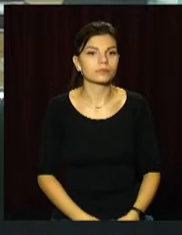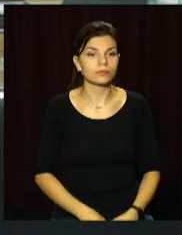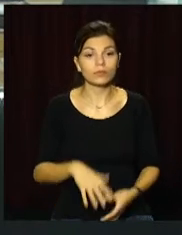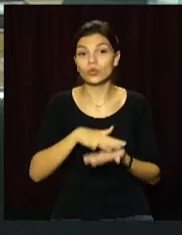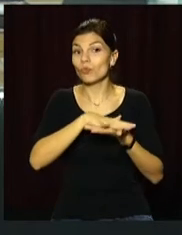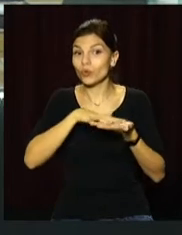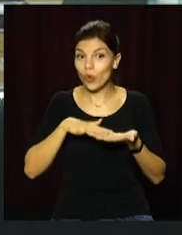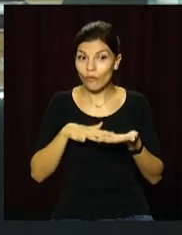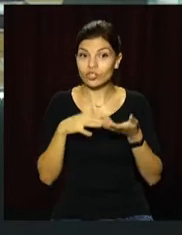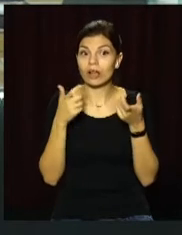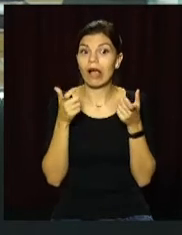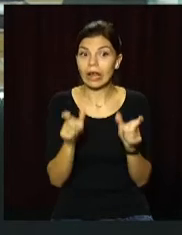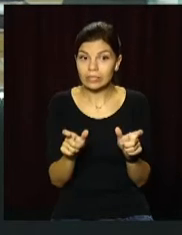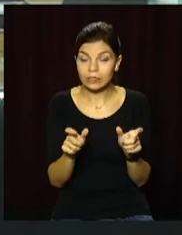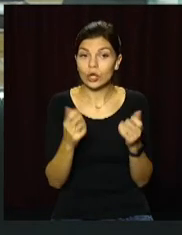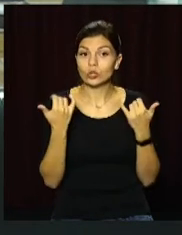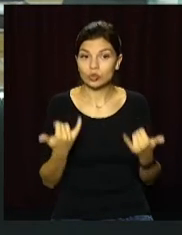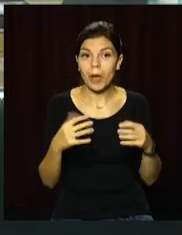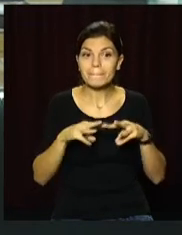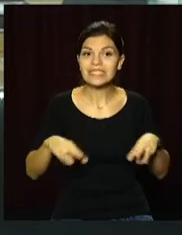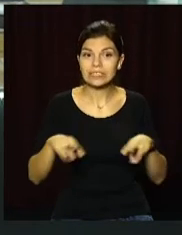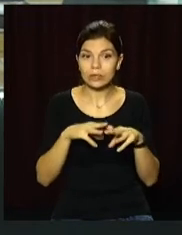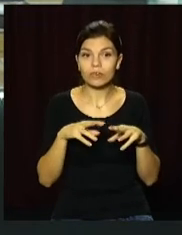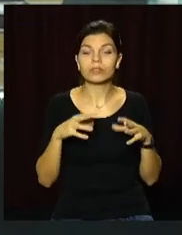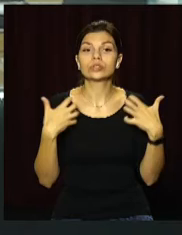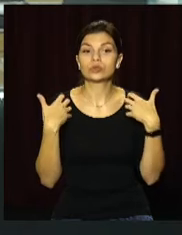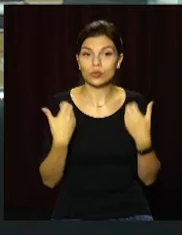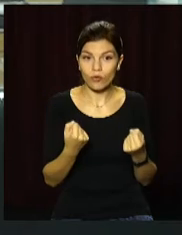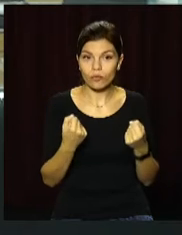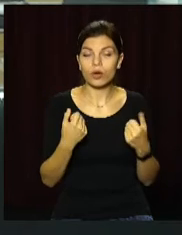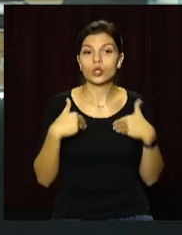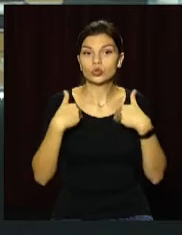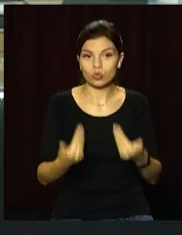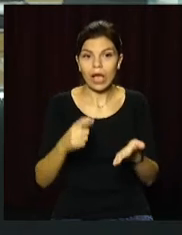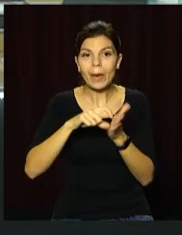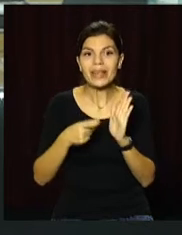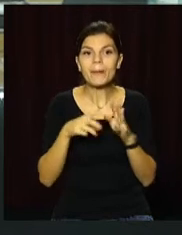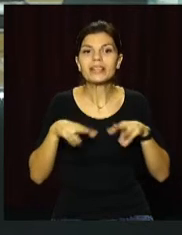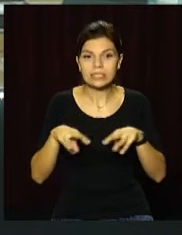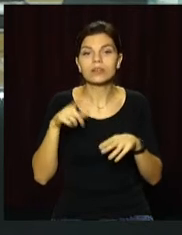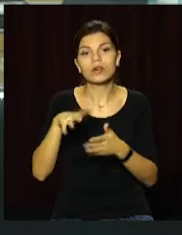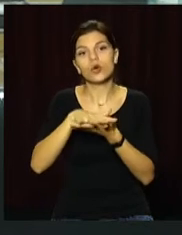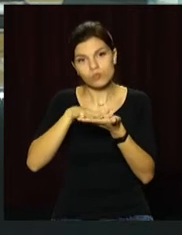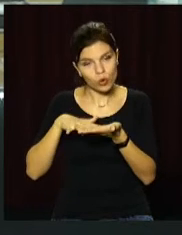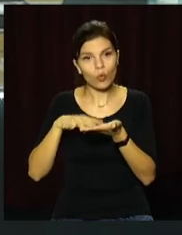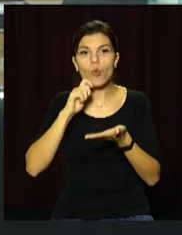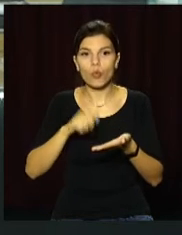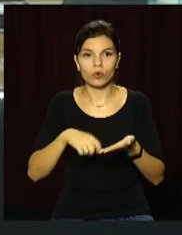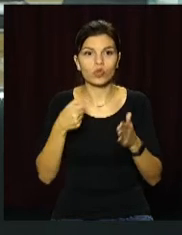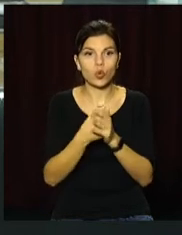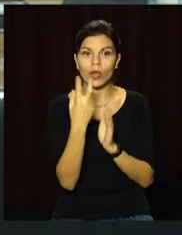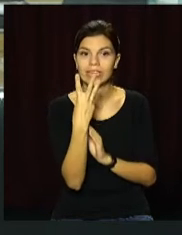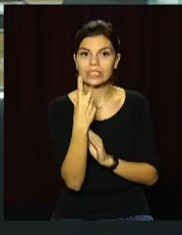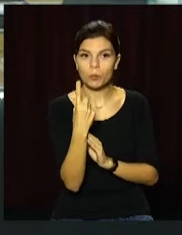Подовжити карантин. Сьогодні Міністерство охорони здоров'я запропонує Кабінету міністрів продовжити карантин в Україні до